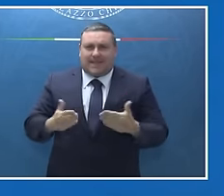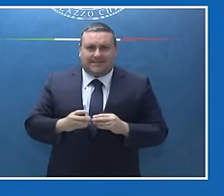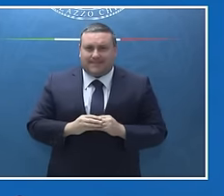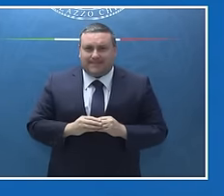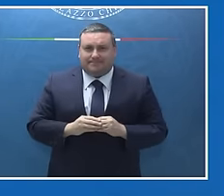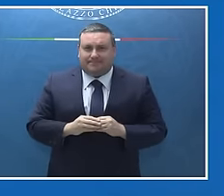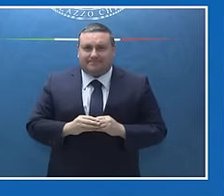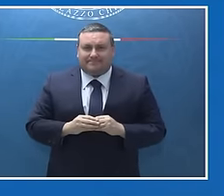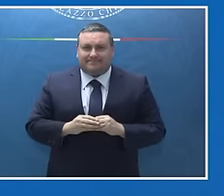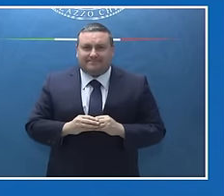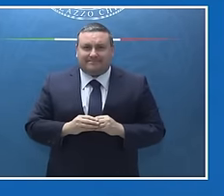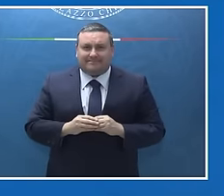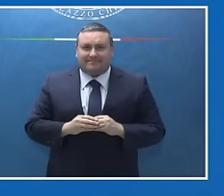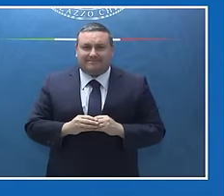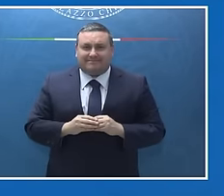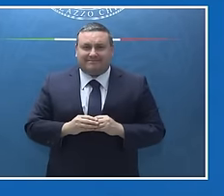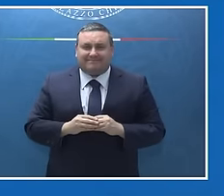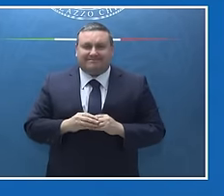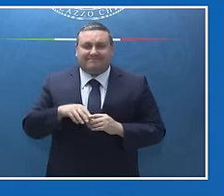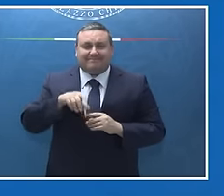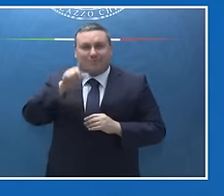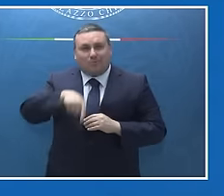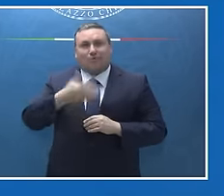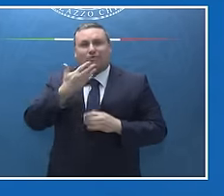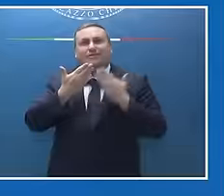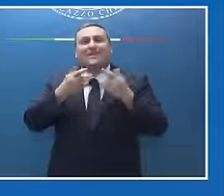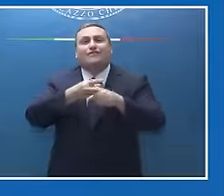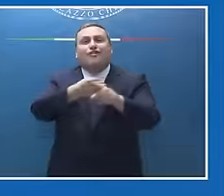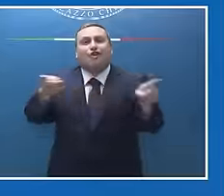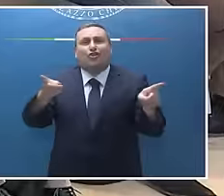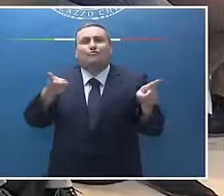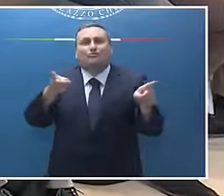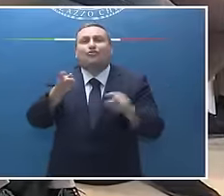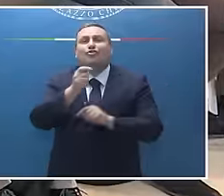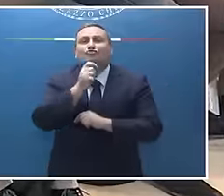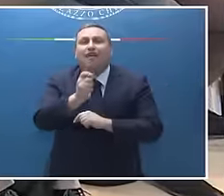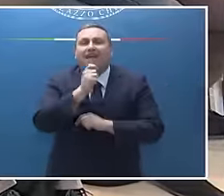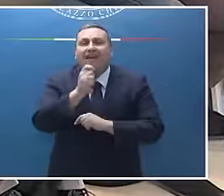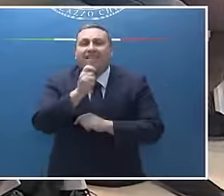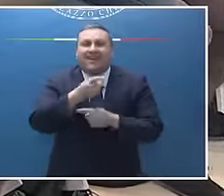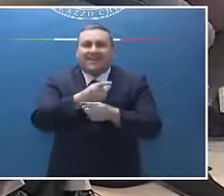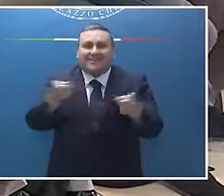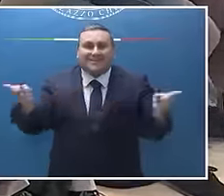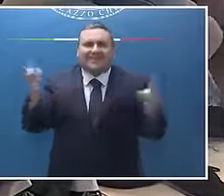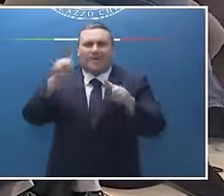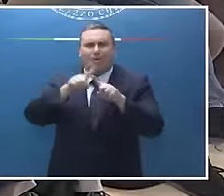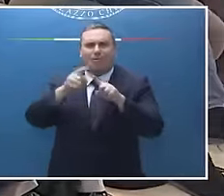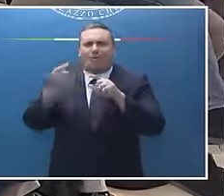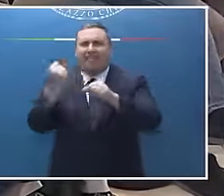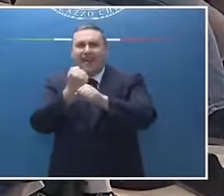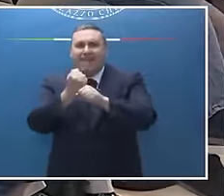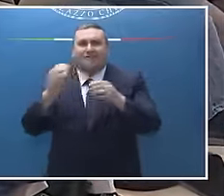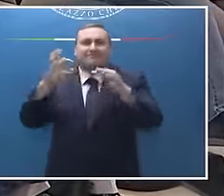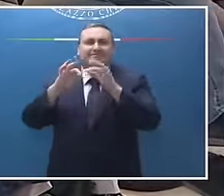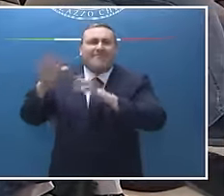Mi permetto di ringraziare anche voi giornalisti, tutti gli operatori dell'informazione. In questi giorni avete fatto